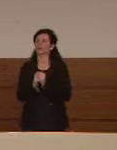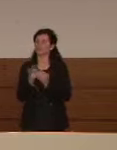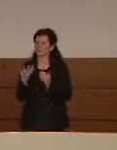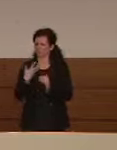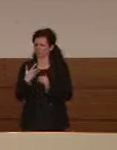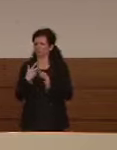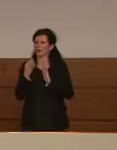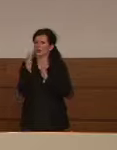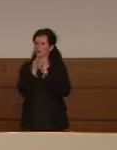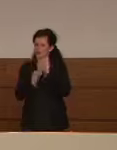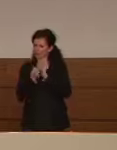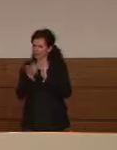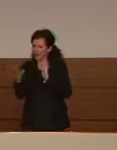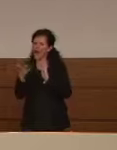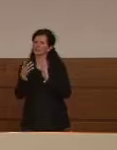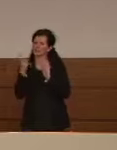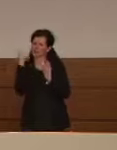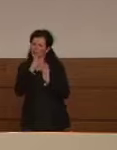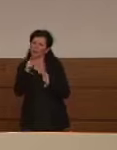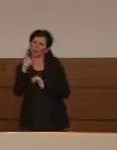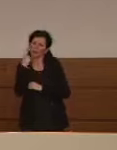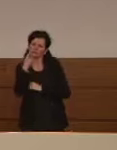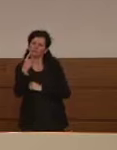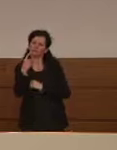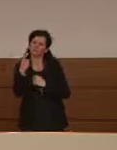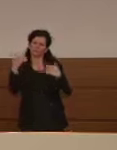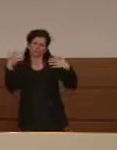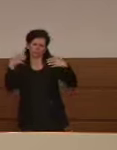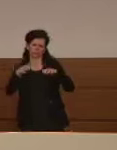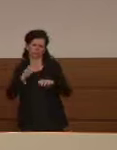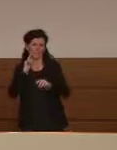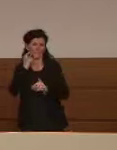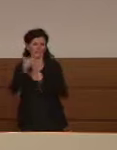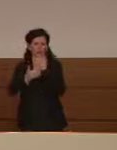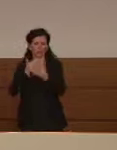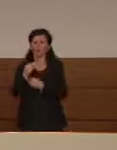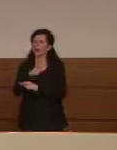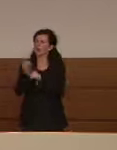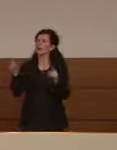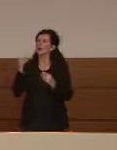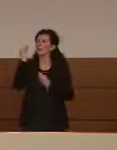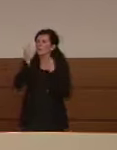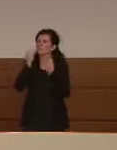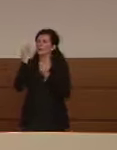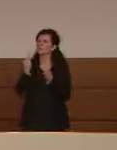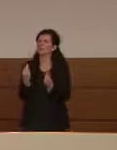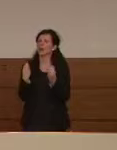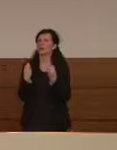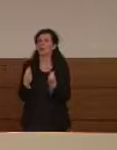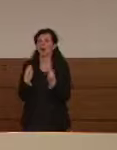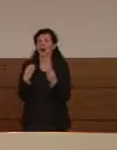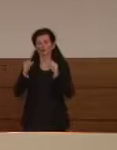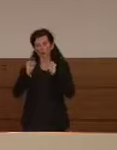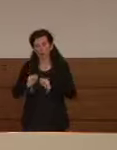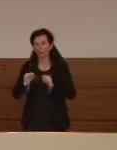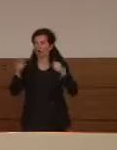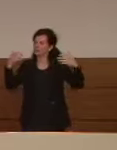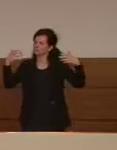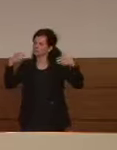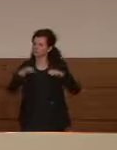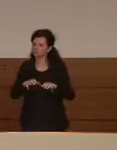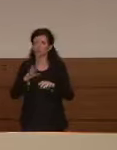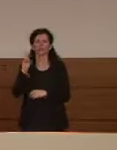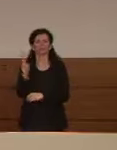dati di miglioramento che vanno consolidati quando pensate di cominciare a vedere un consolidamento anche del trend in calo dei